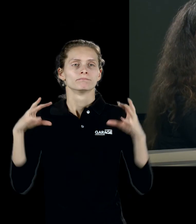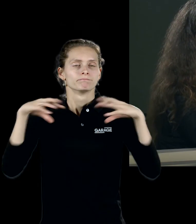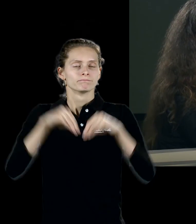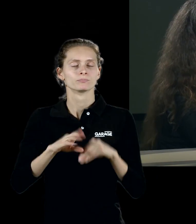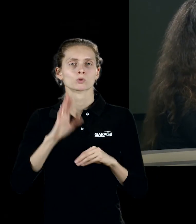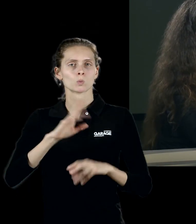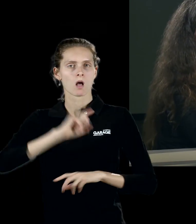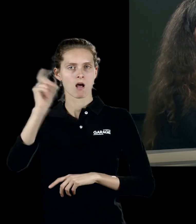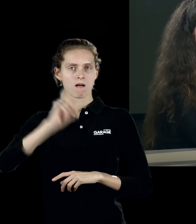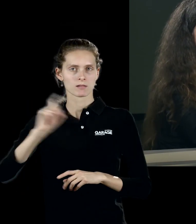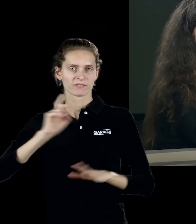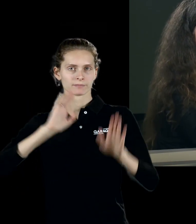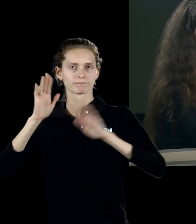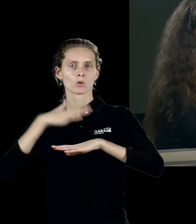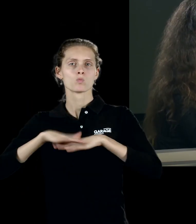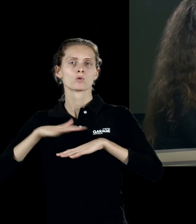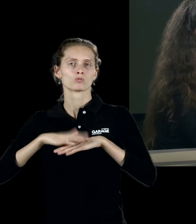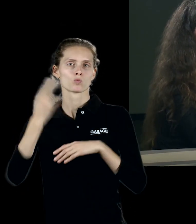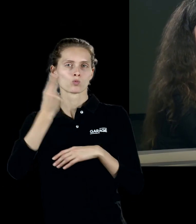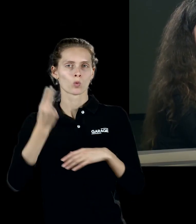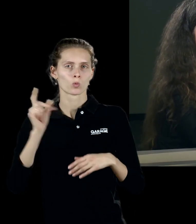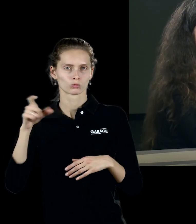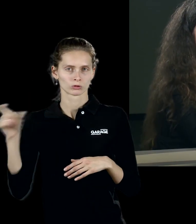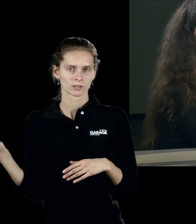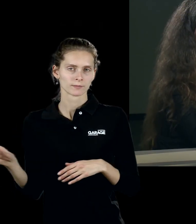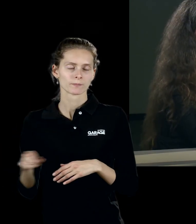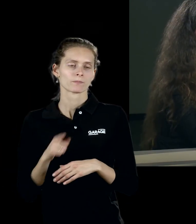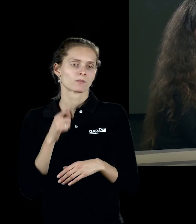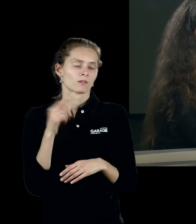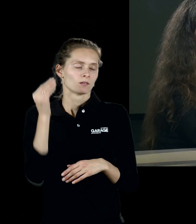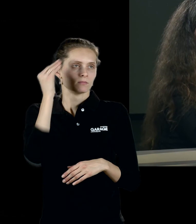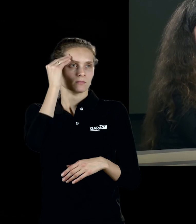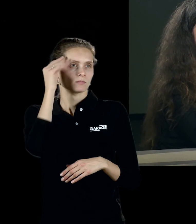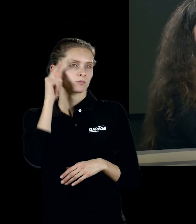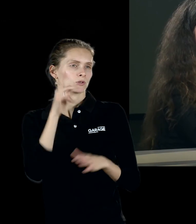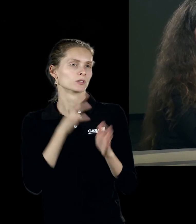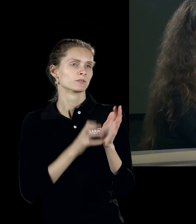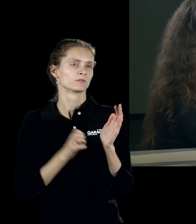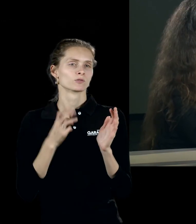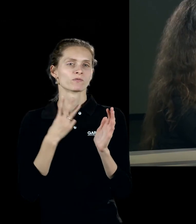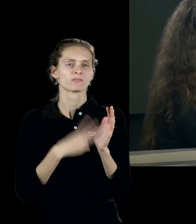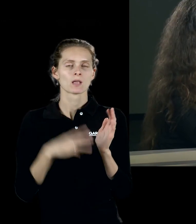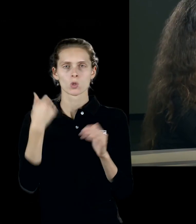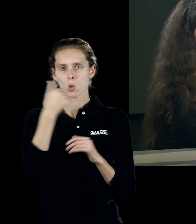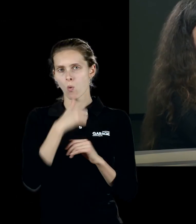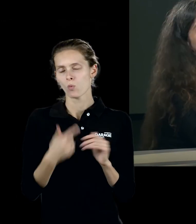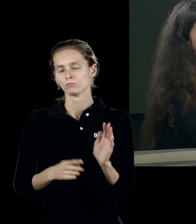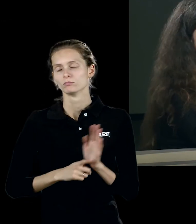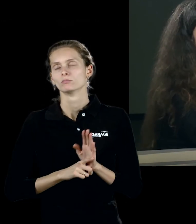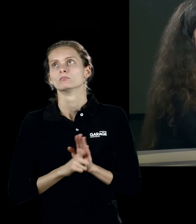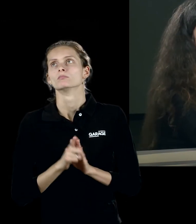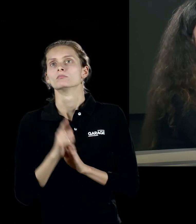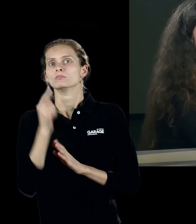уличных художников. То есть это феномен, который в 80-е годы абсолютно осознается, рефлексируется, выставляется и впервые начинает